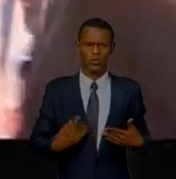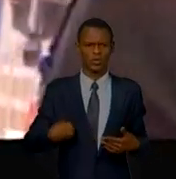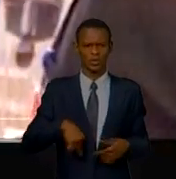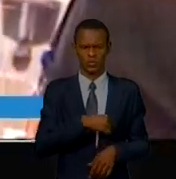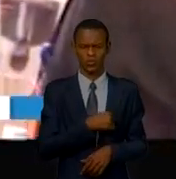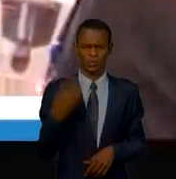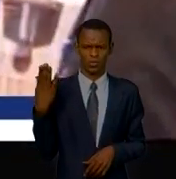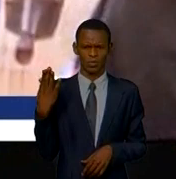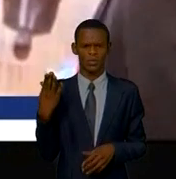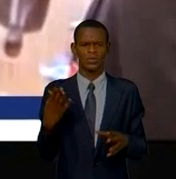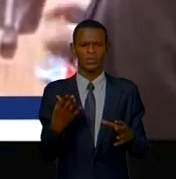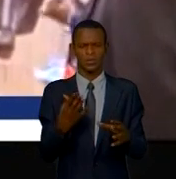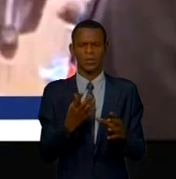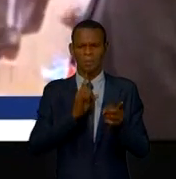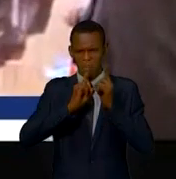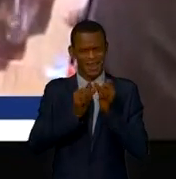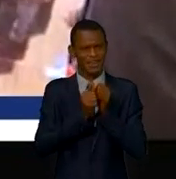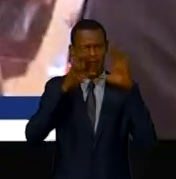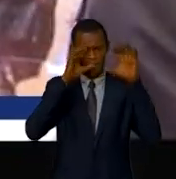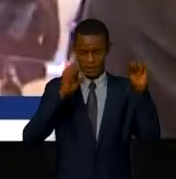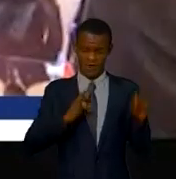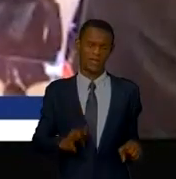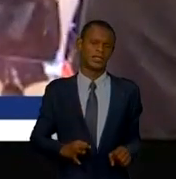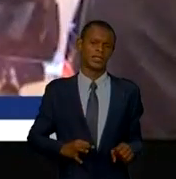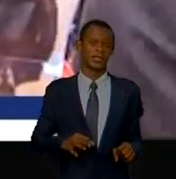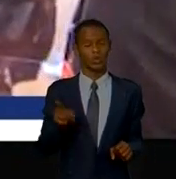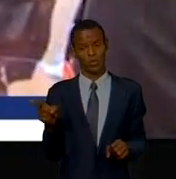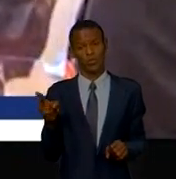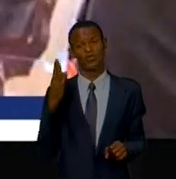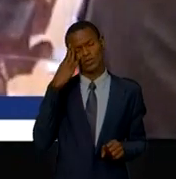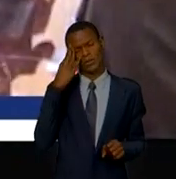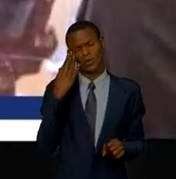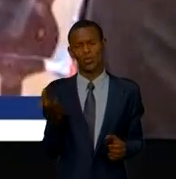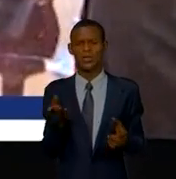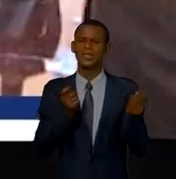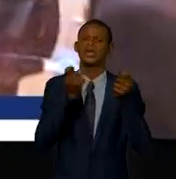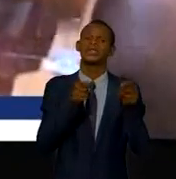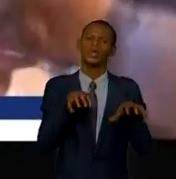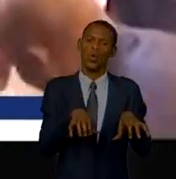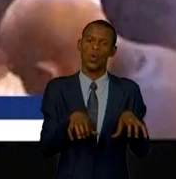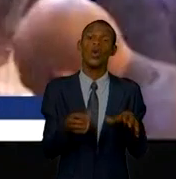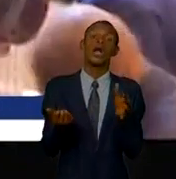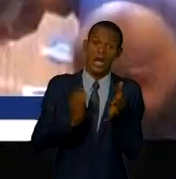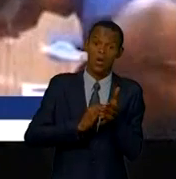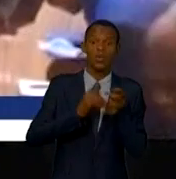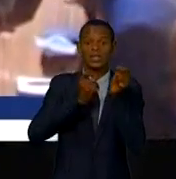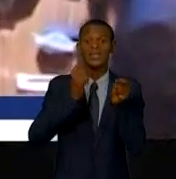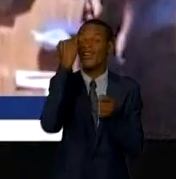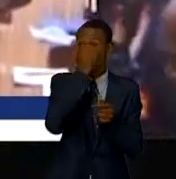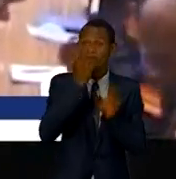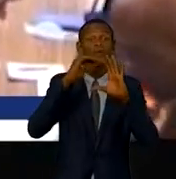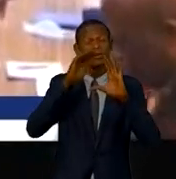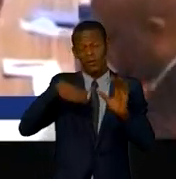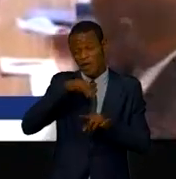qui, comme vous le savez, est en même temps le président de l'Union africaine. Alors on a discuté sur des